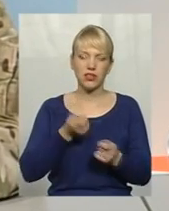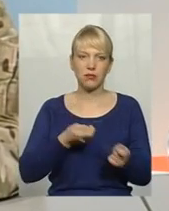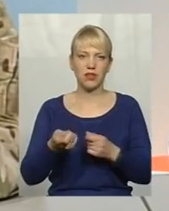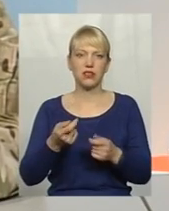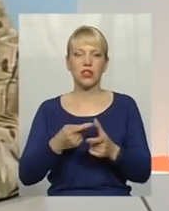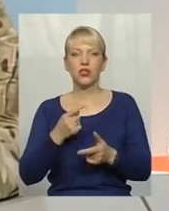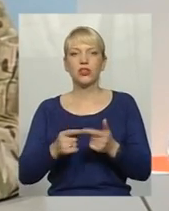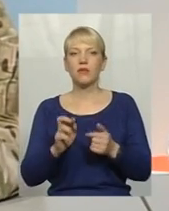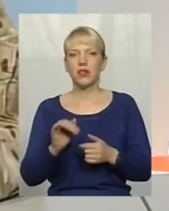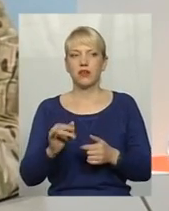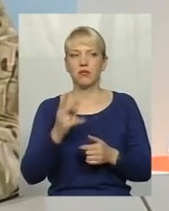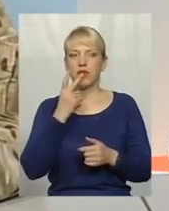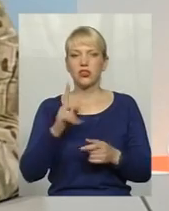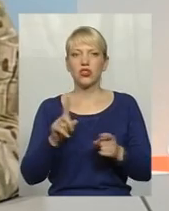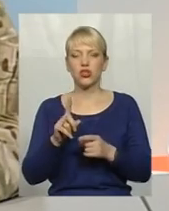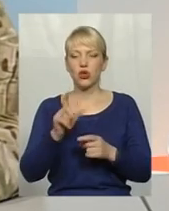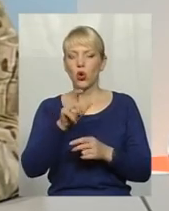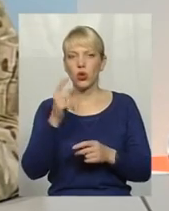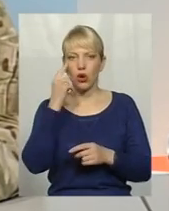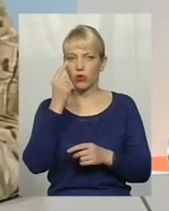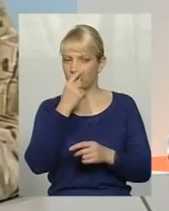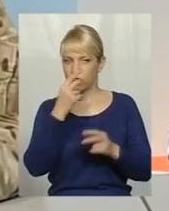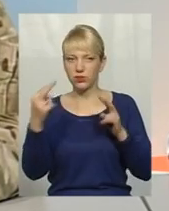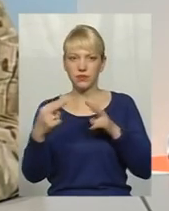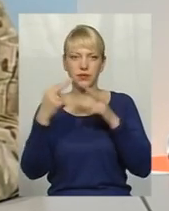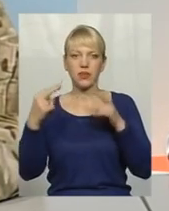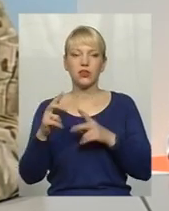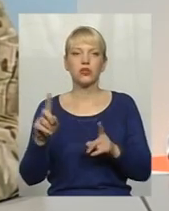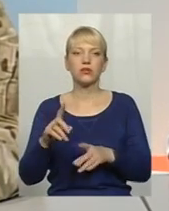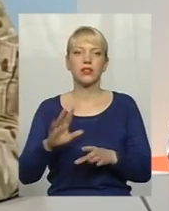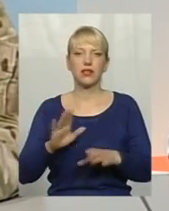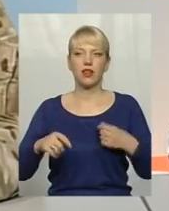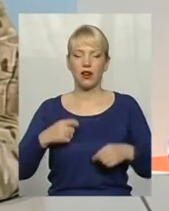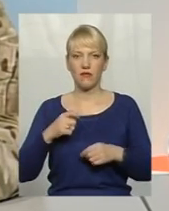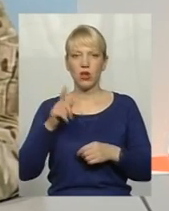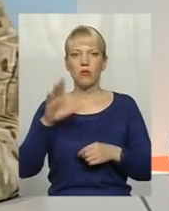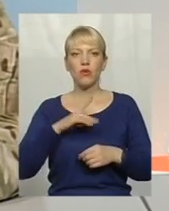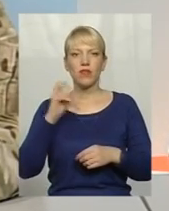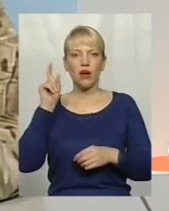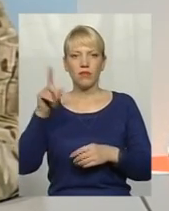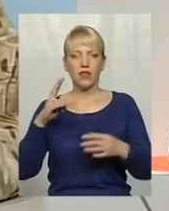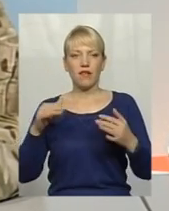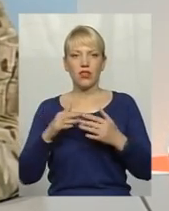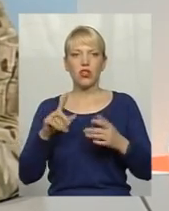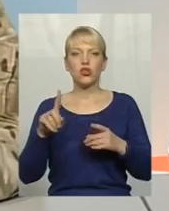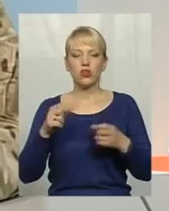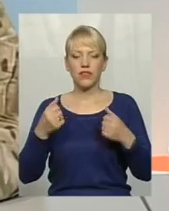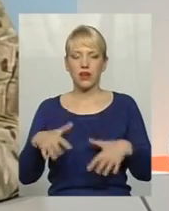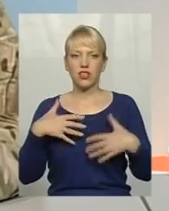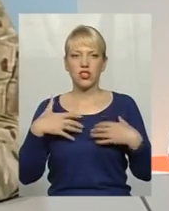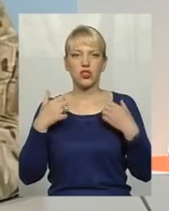або хоча б бачити, щоб він бачив людські очі, що не даремно він був там, і що навіть втративши здоров'я,